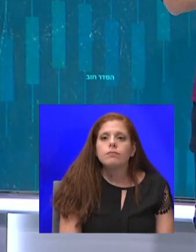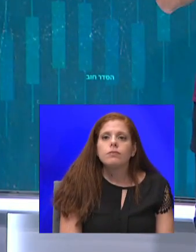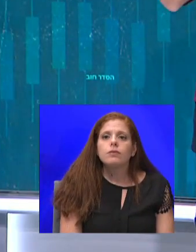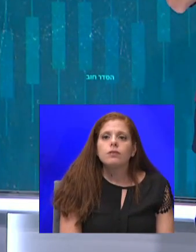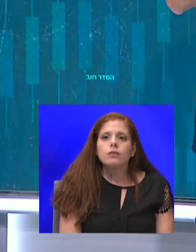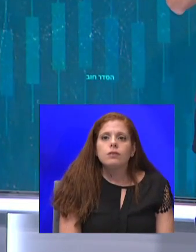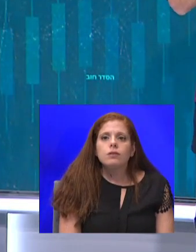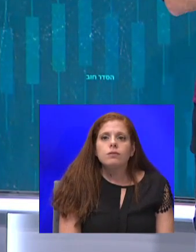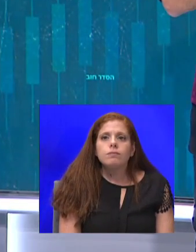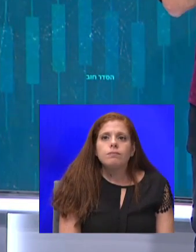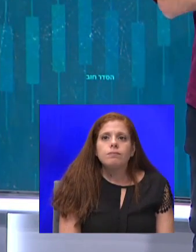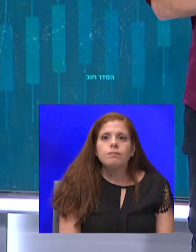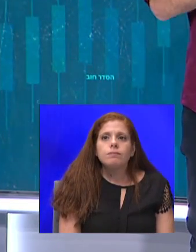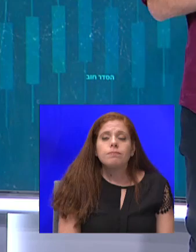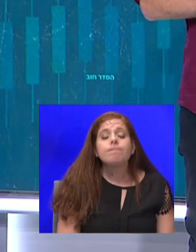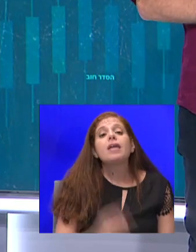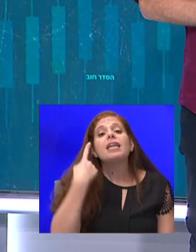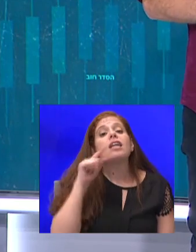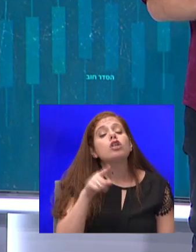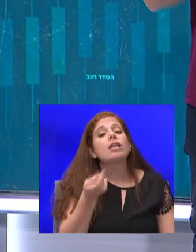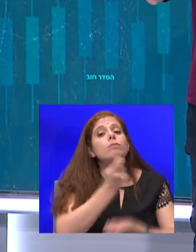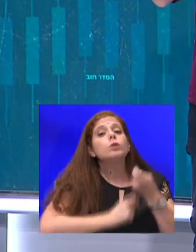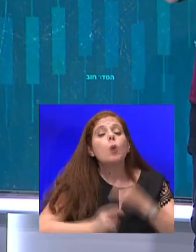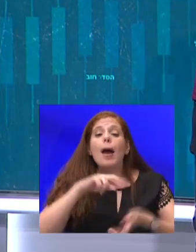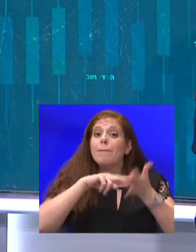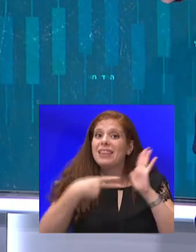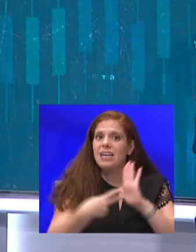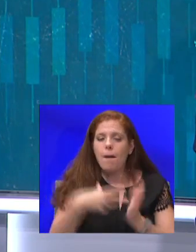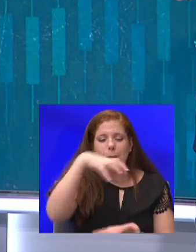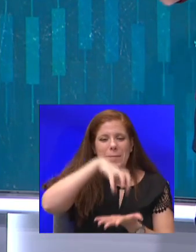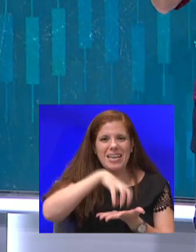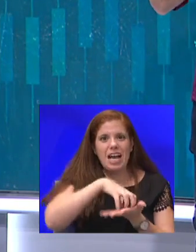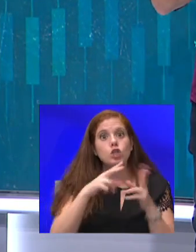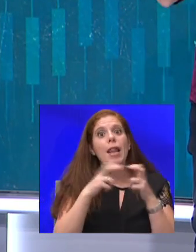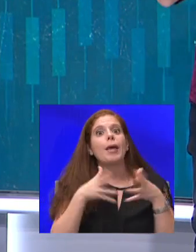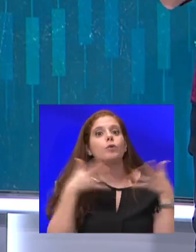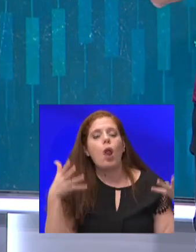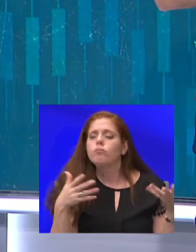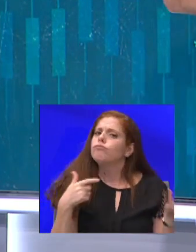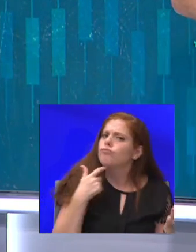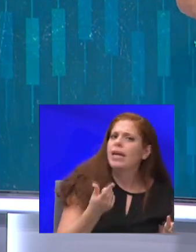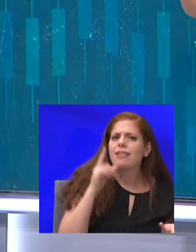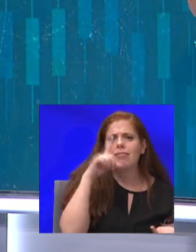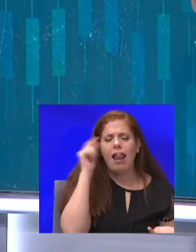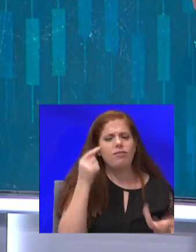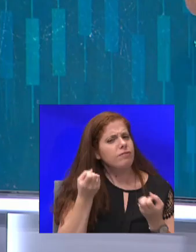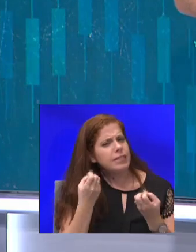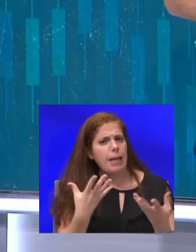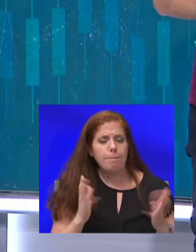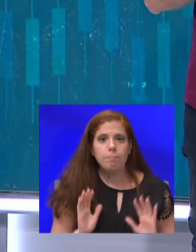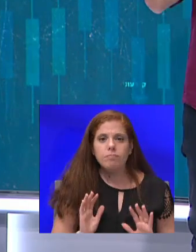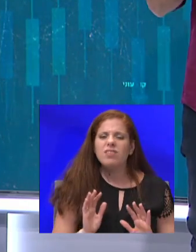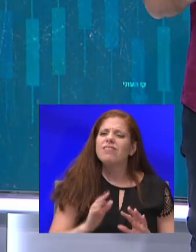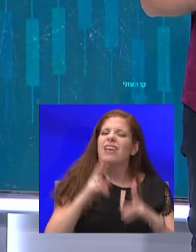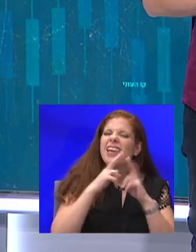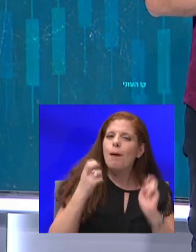נניח שאתם סוחרים דירה במרכזה של עיר גדולה. נגיד, תל אביב. סתם לצורך הדוגמה. וזו עיר מגניבה, ואתם אוהבים לצאת